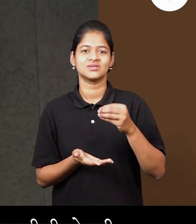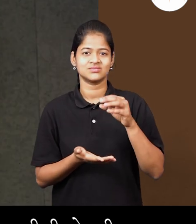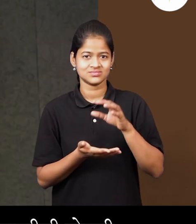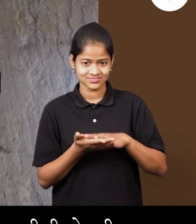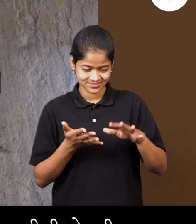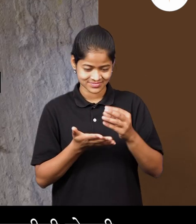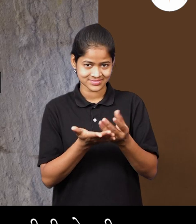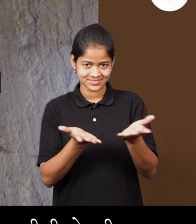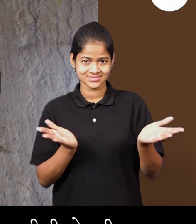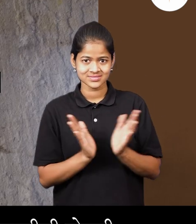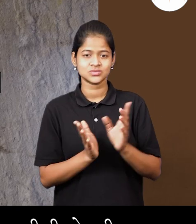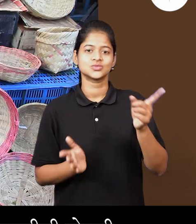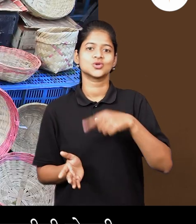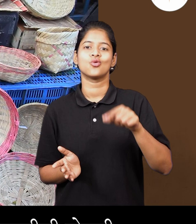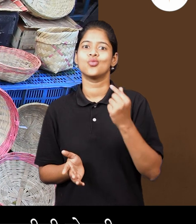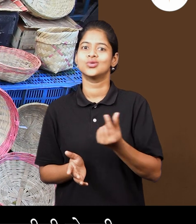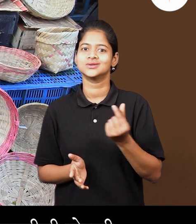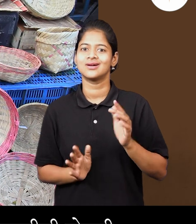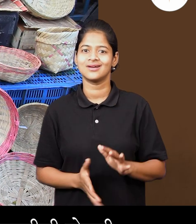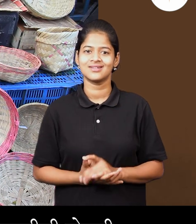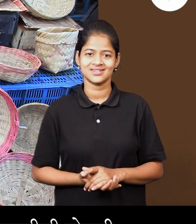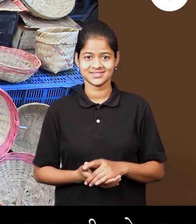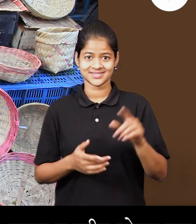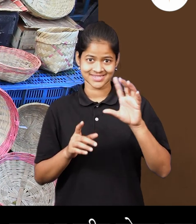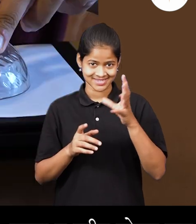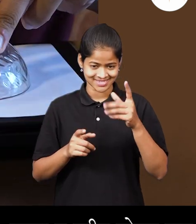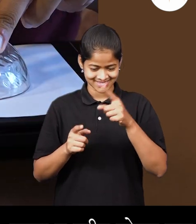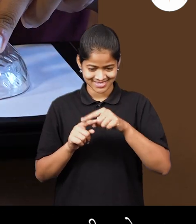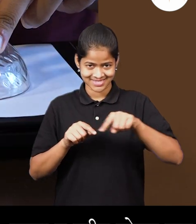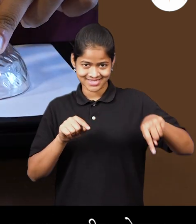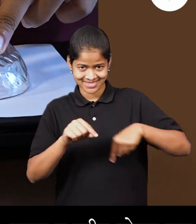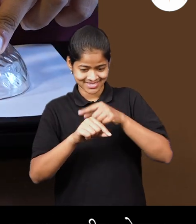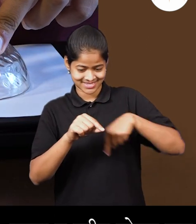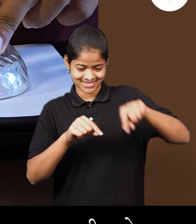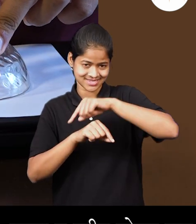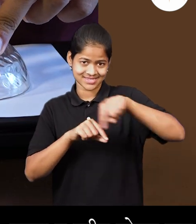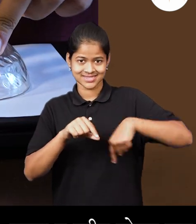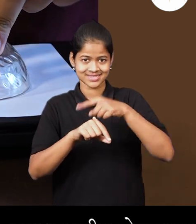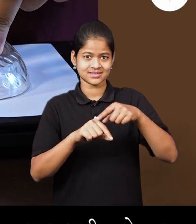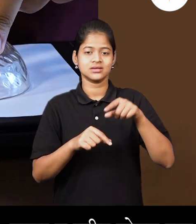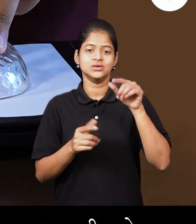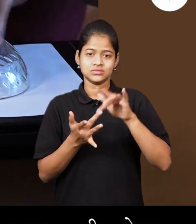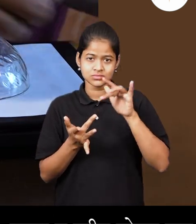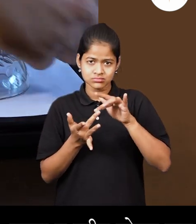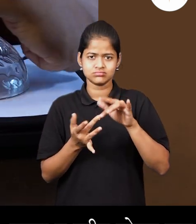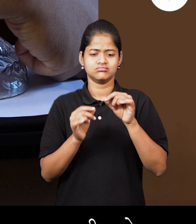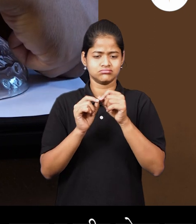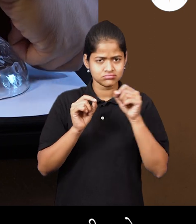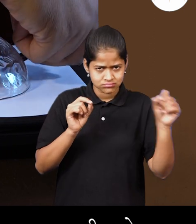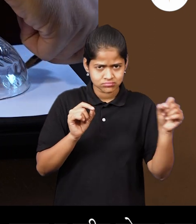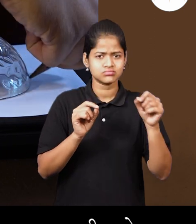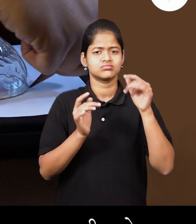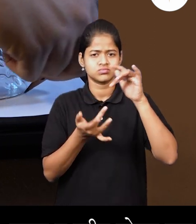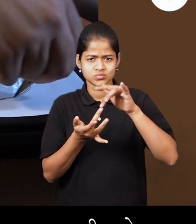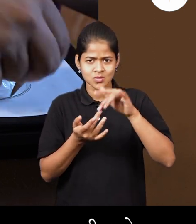जाकनी ताट जालीची टोपली आता या वस्तु आप्रून वर्तुल काड़ा वत तेंची